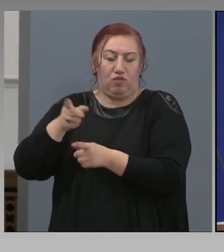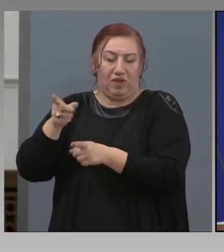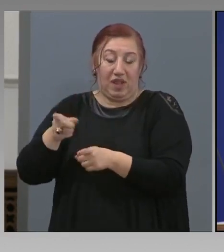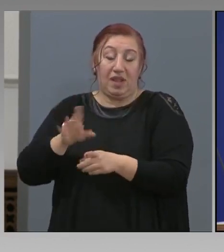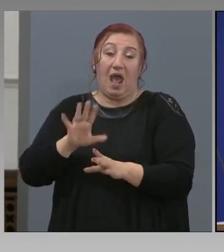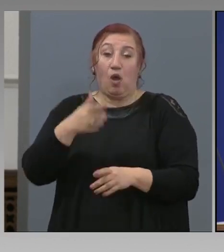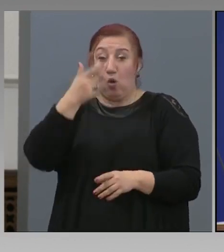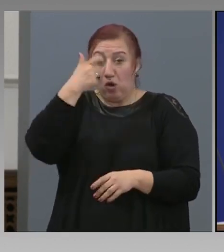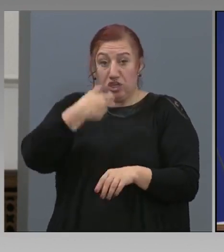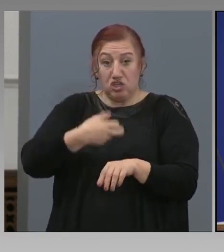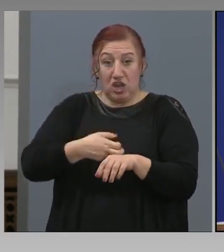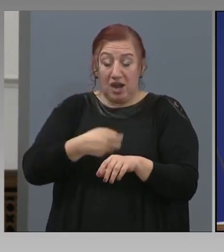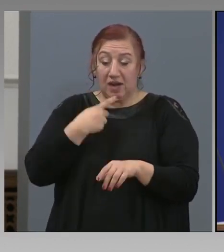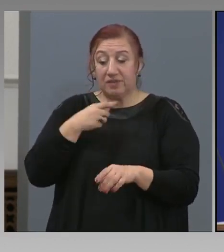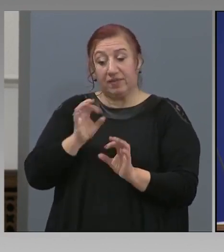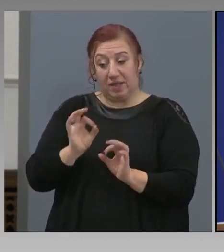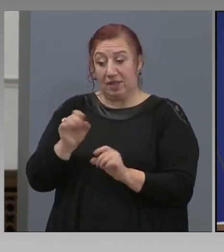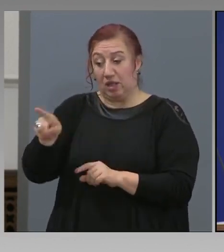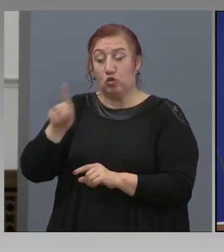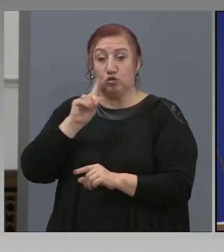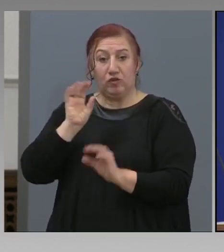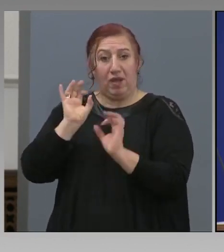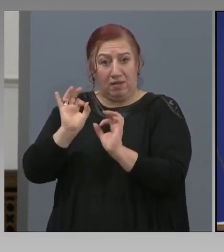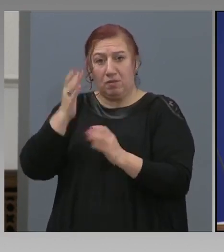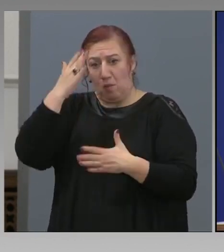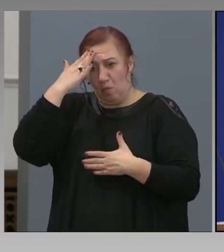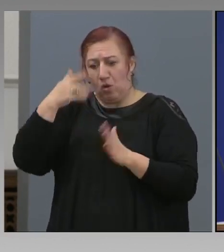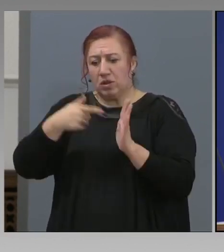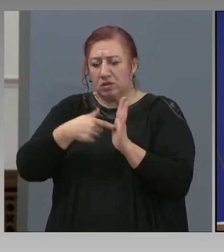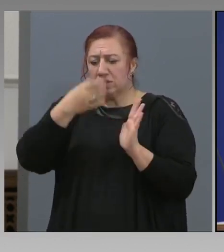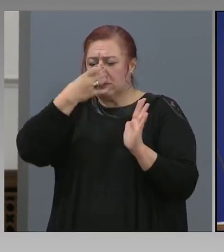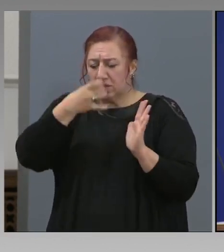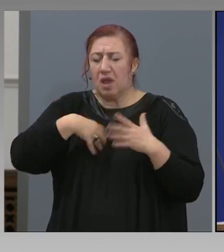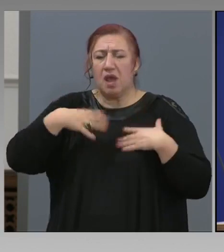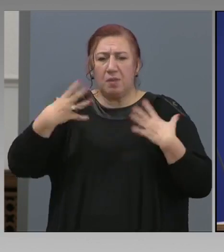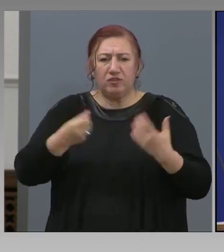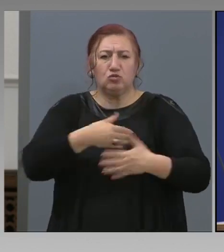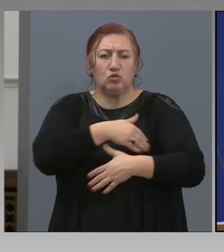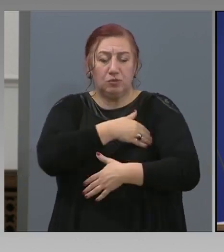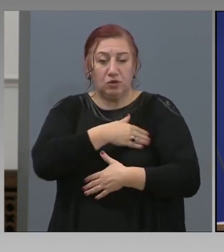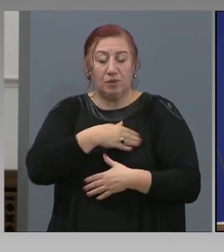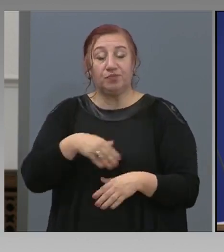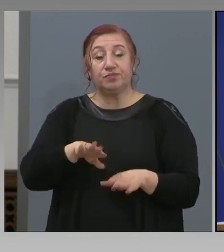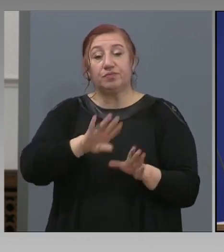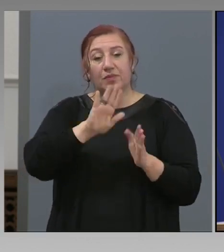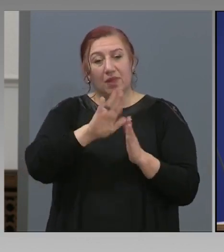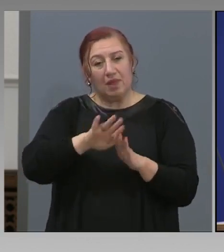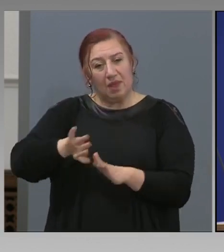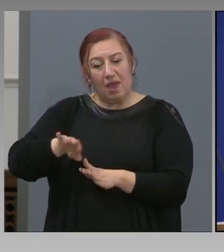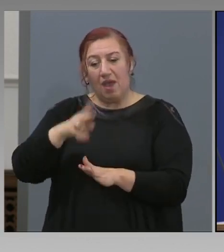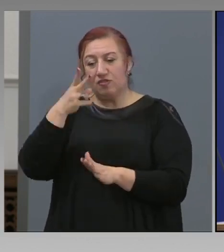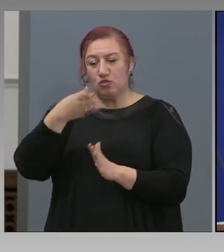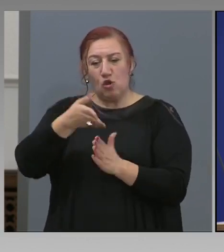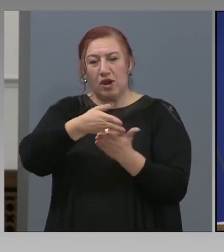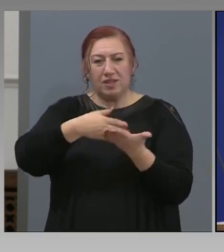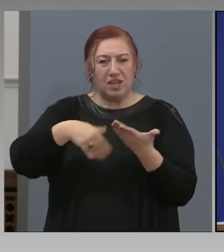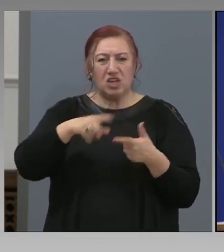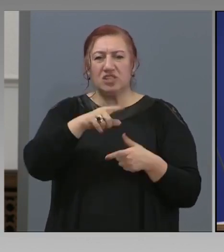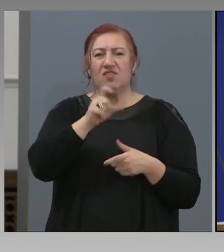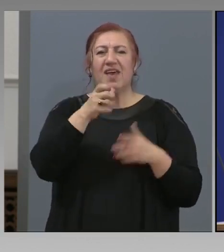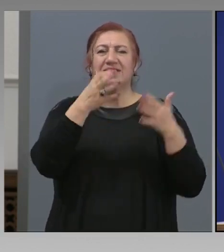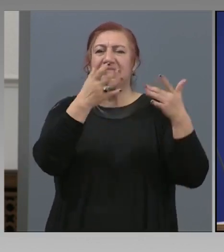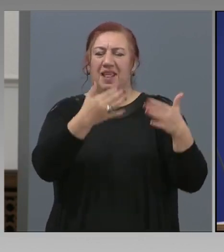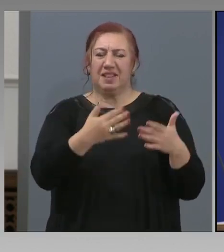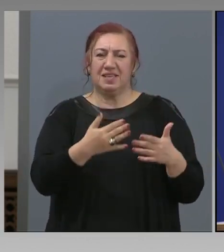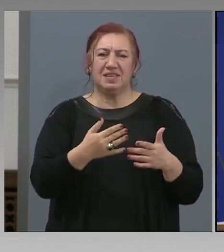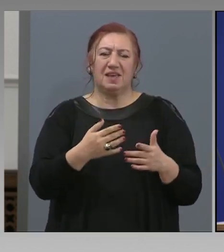гарантира за тези данни. И втората част са чисто статистически анализи, за които не е фатално, че някой може да въведе